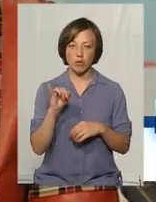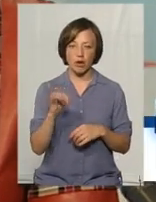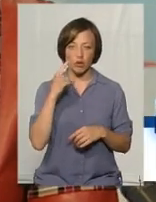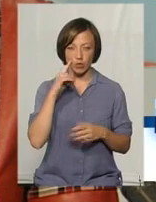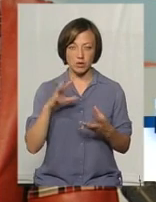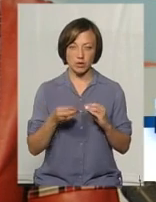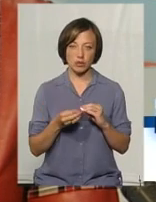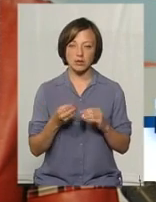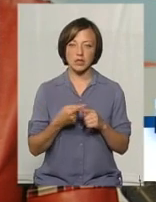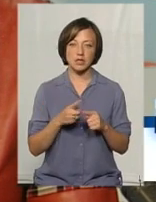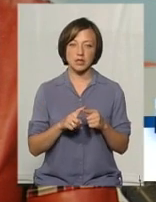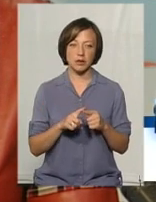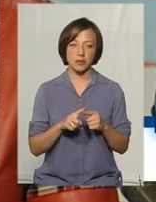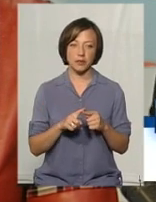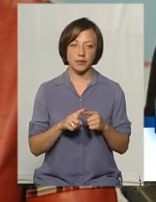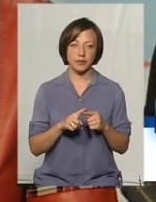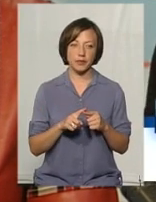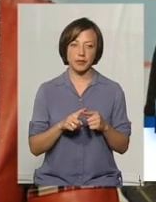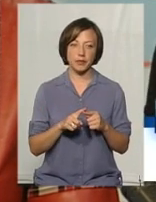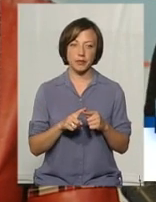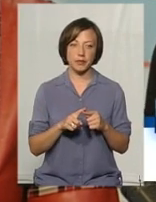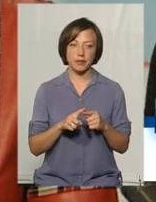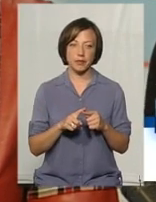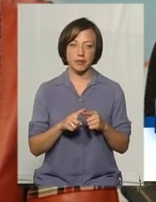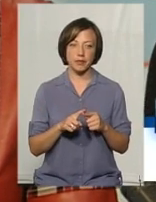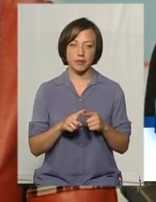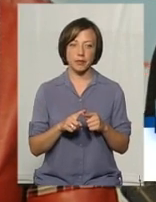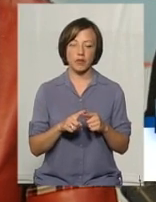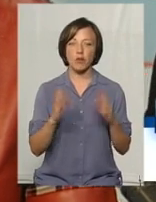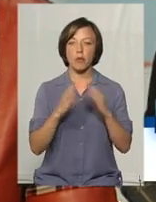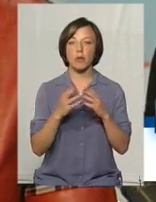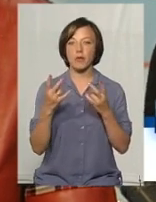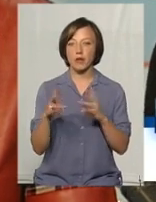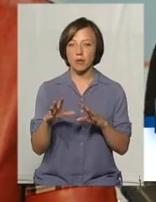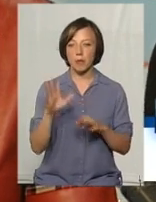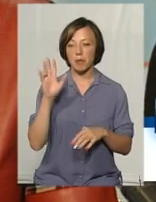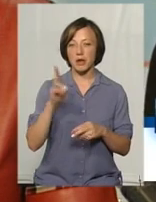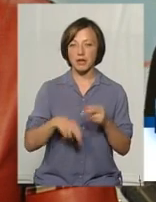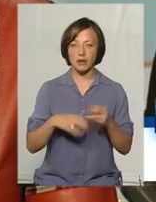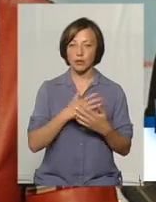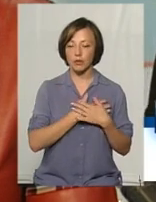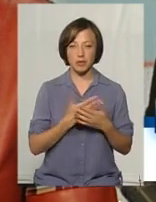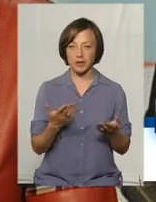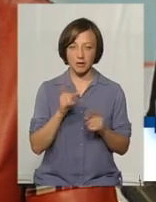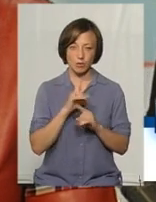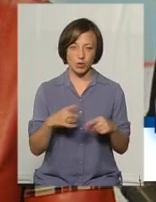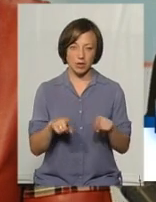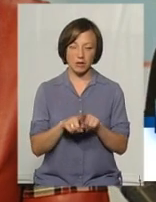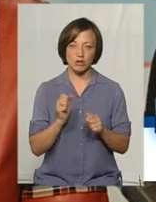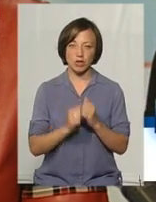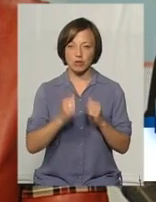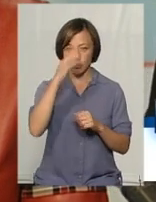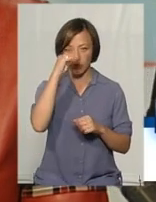відмітку, що вона не буде вдома потрібною, що її перестануть любити. Дуже часто